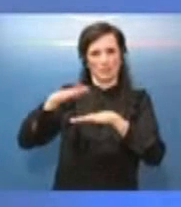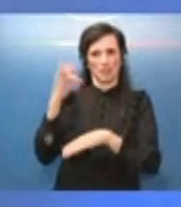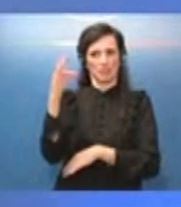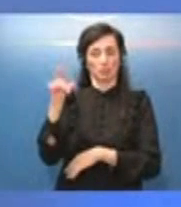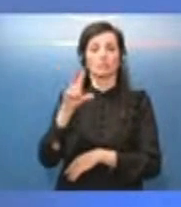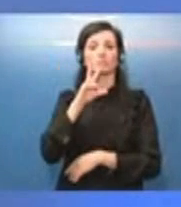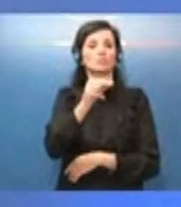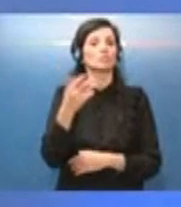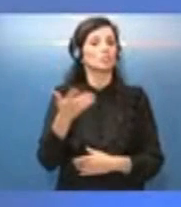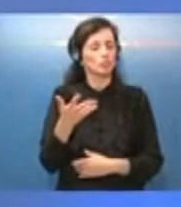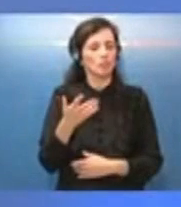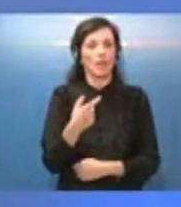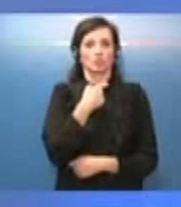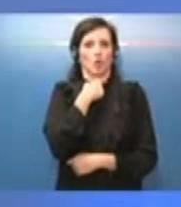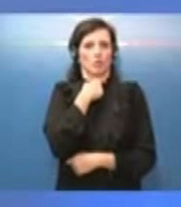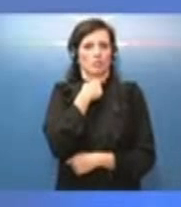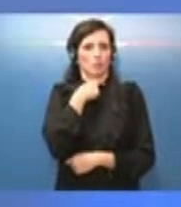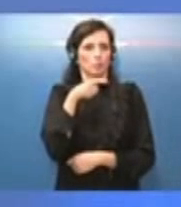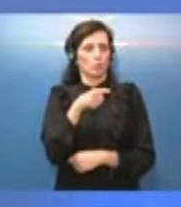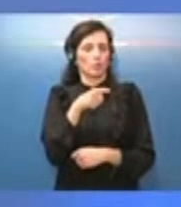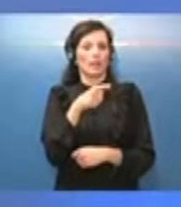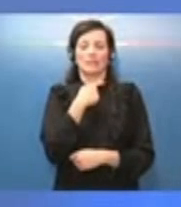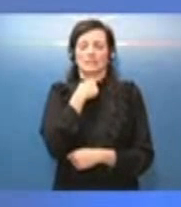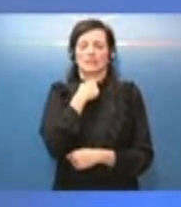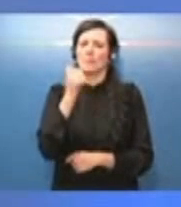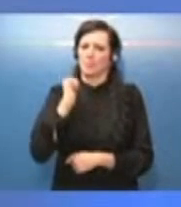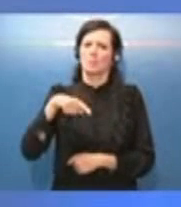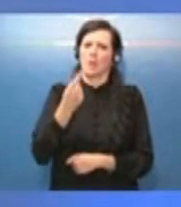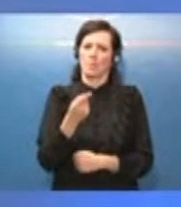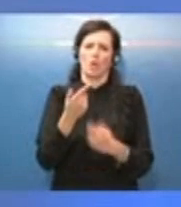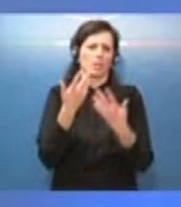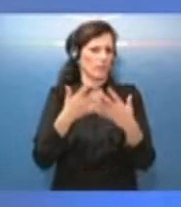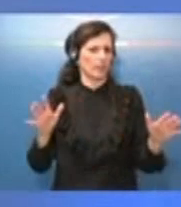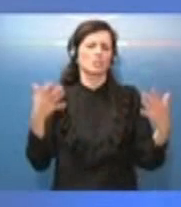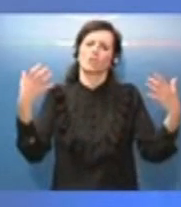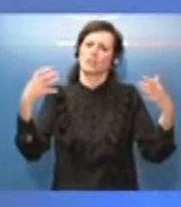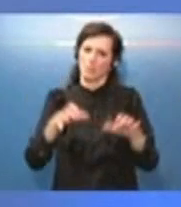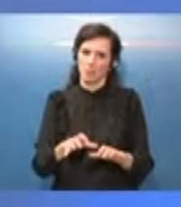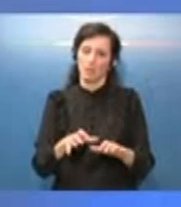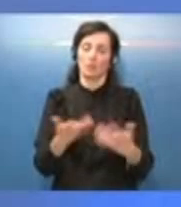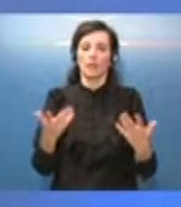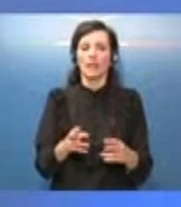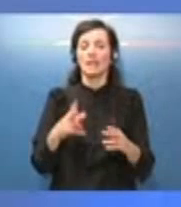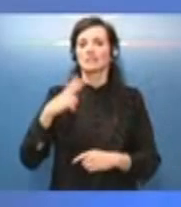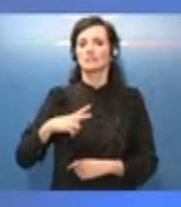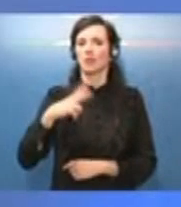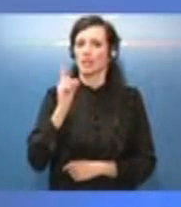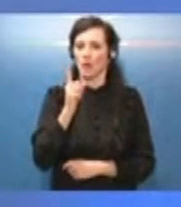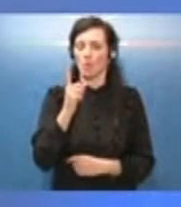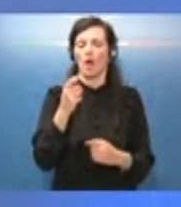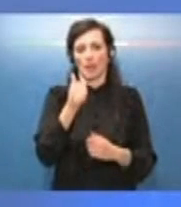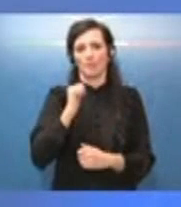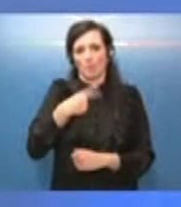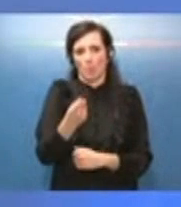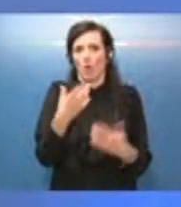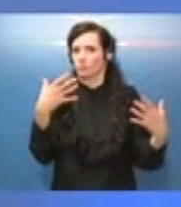cominceranno a, come dire, a diminuire. E dovrebbero sperabilmente diminuire. C'è